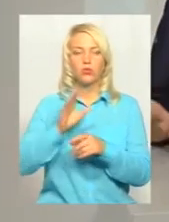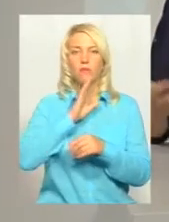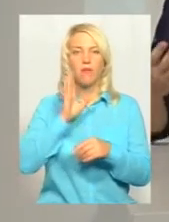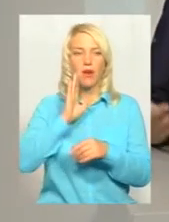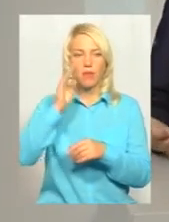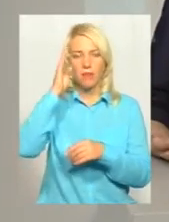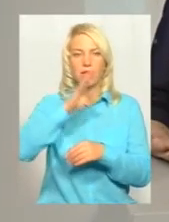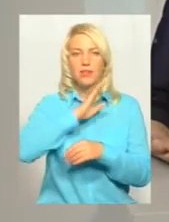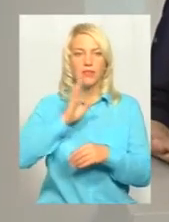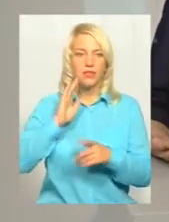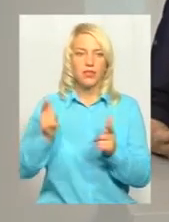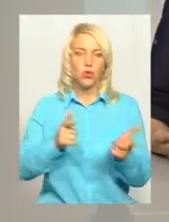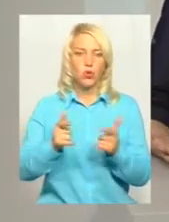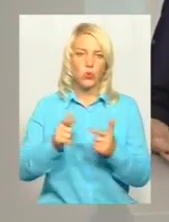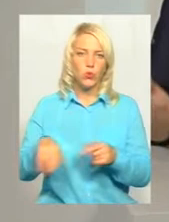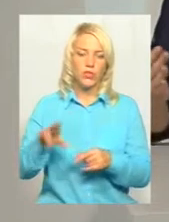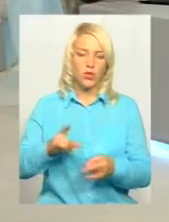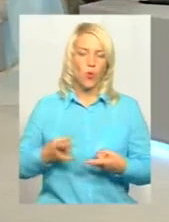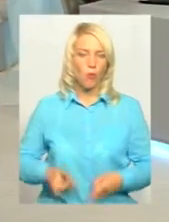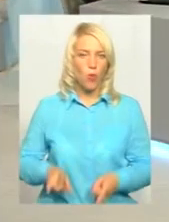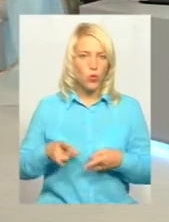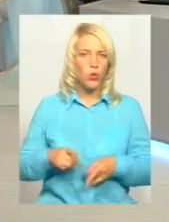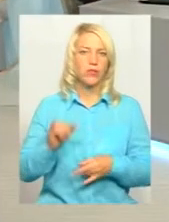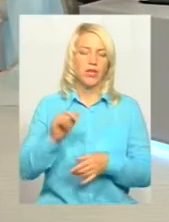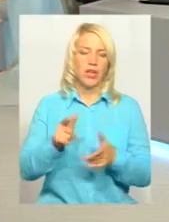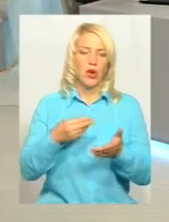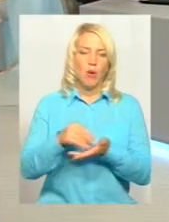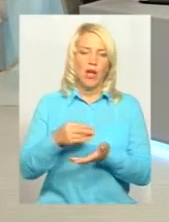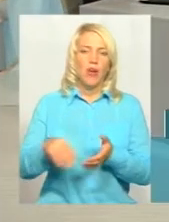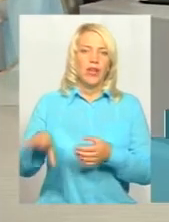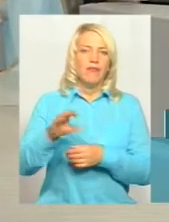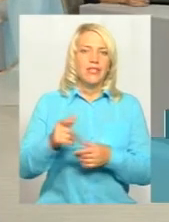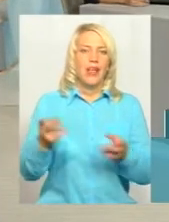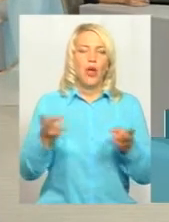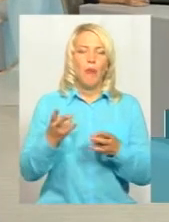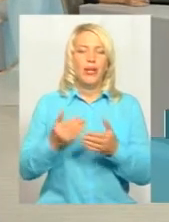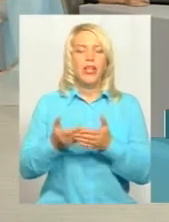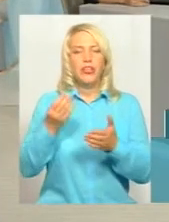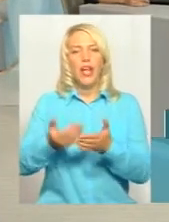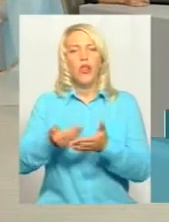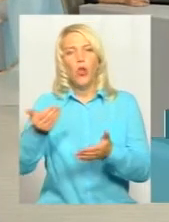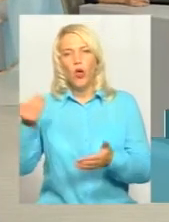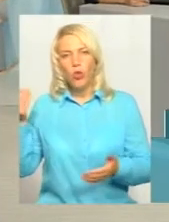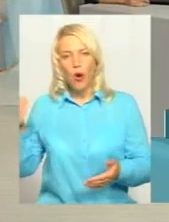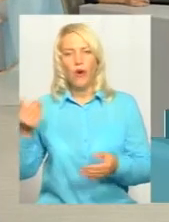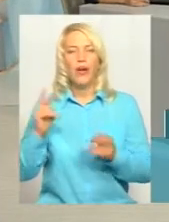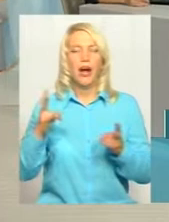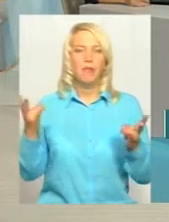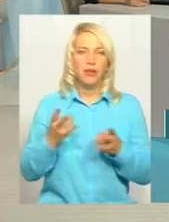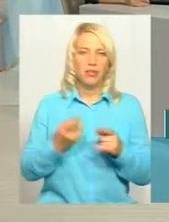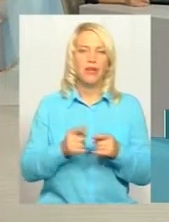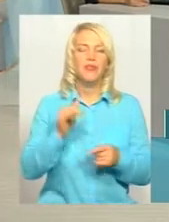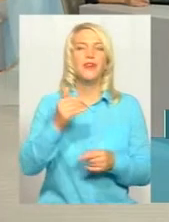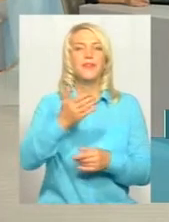батьки взагалі готуються до пологів і купляють все необхідне ще до того, як потрапляють в пологовий будинок? Ну, дивіться,